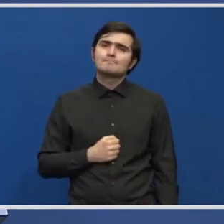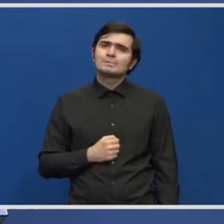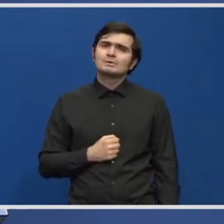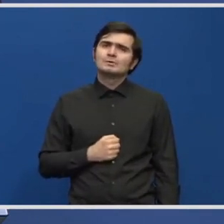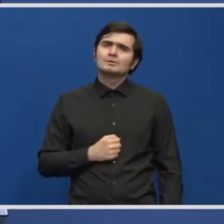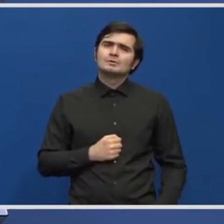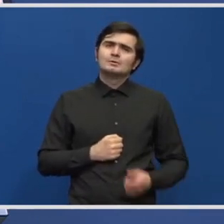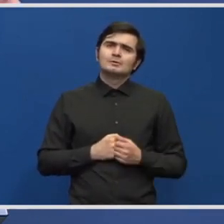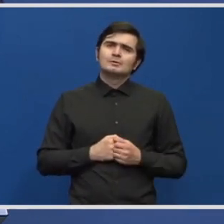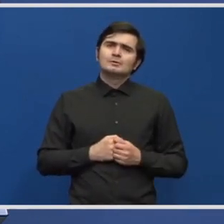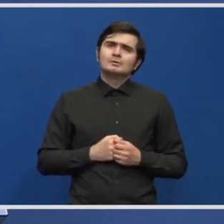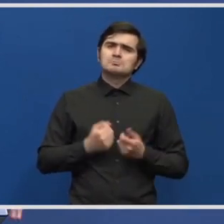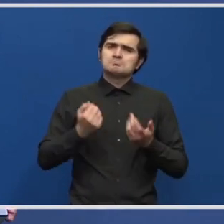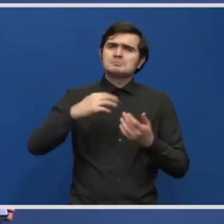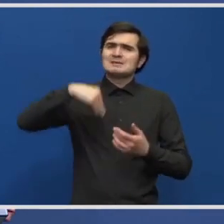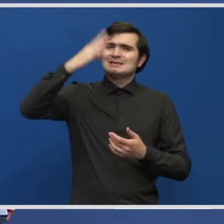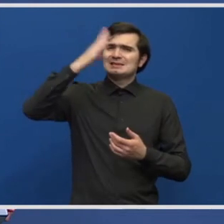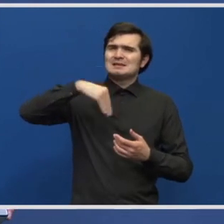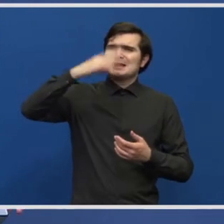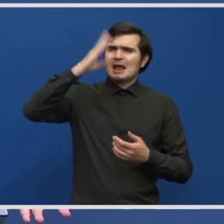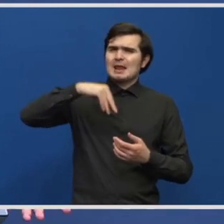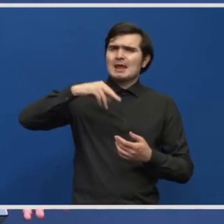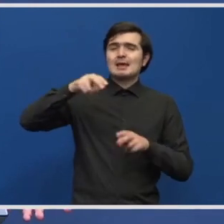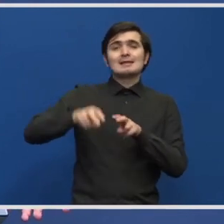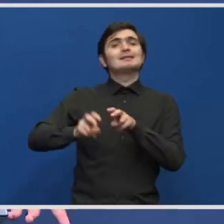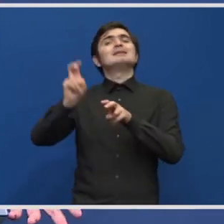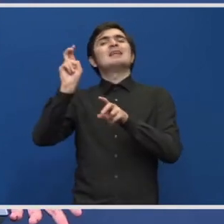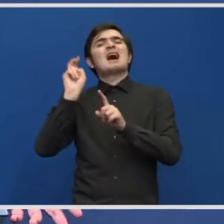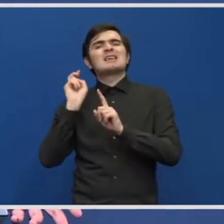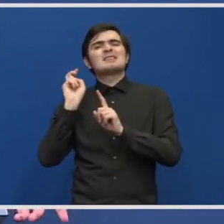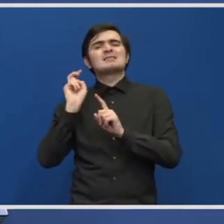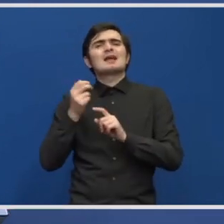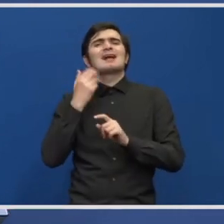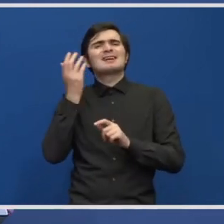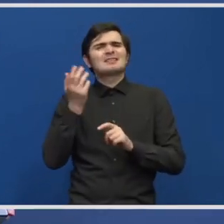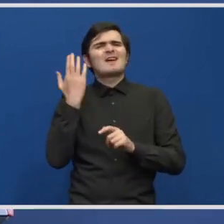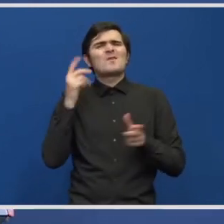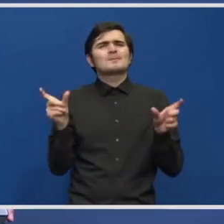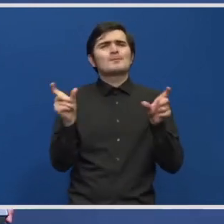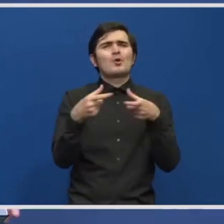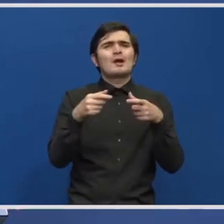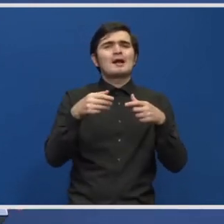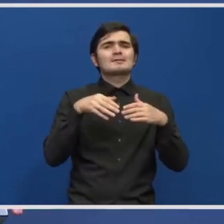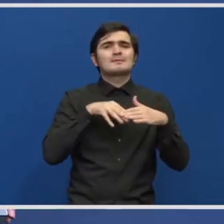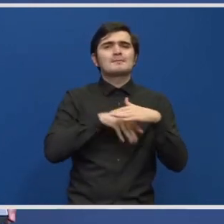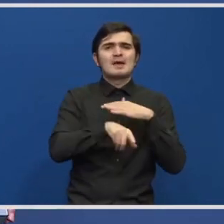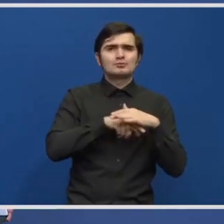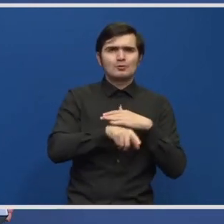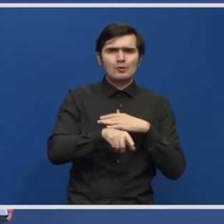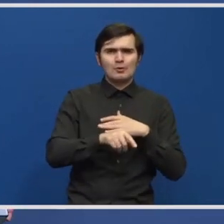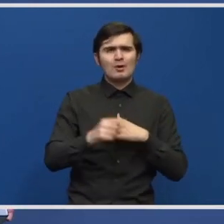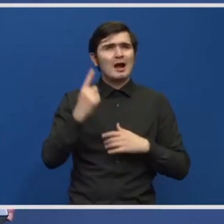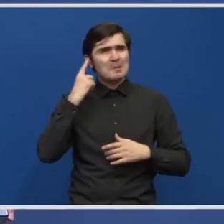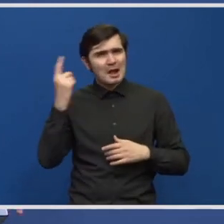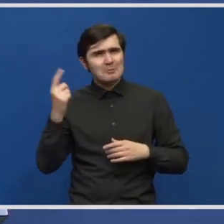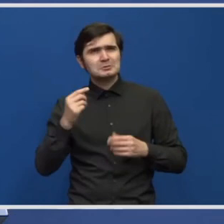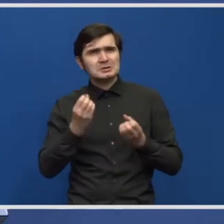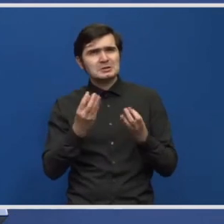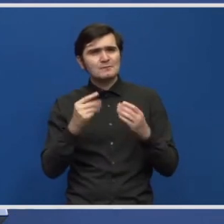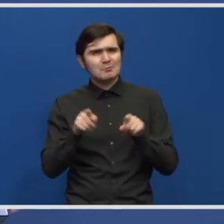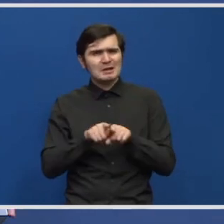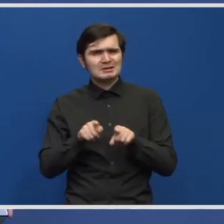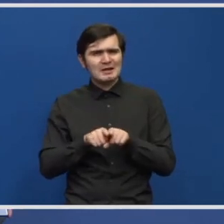în preziua sau zilele dinaintea acelei blocării legale a Metro-ului au mai vânturat astfel de informații.